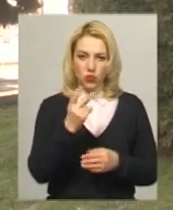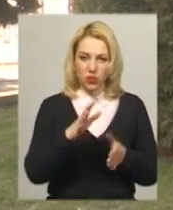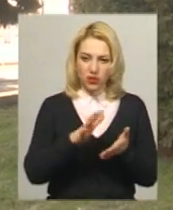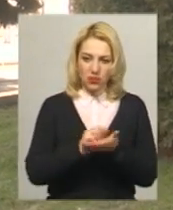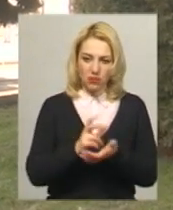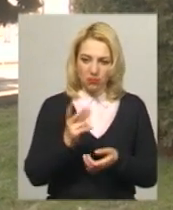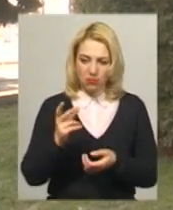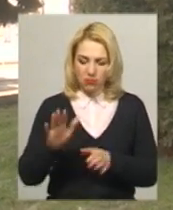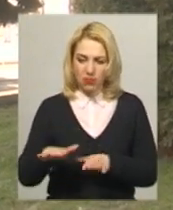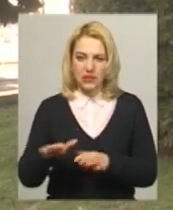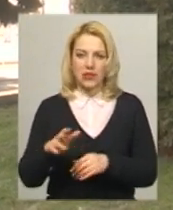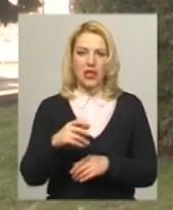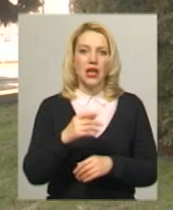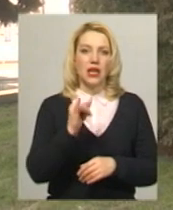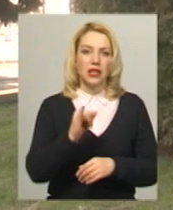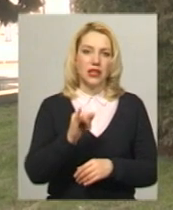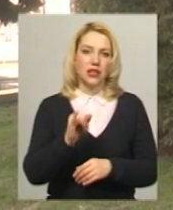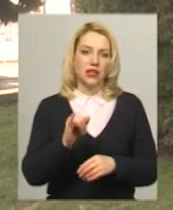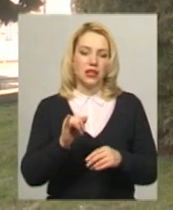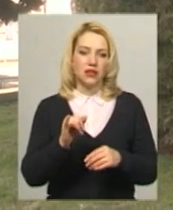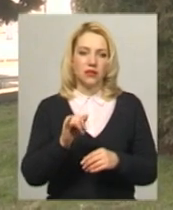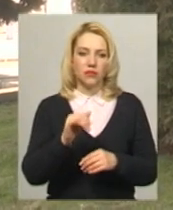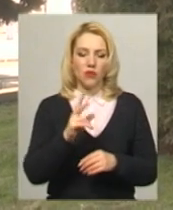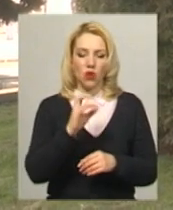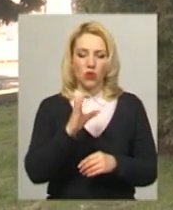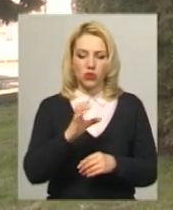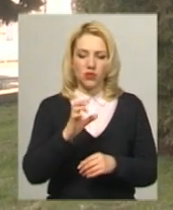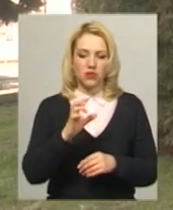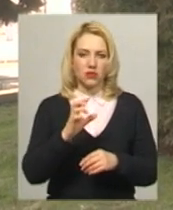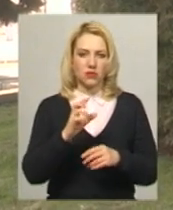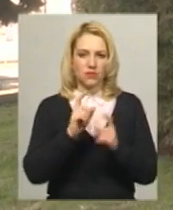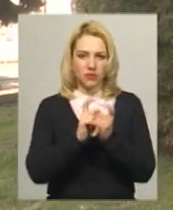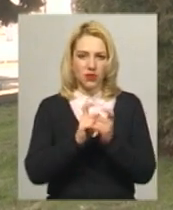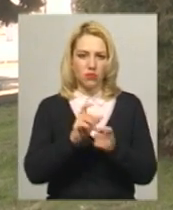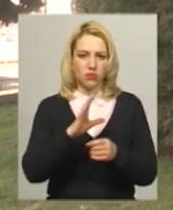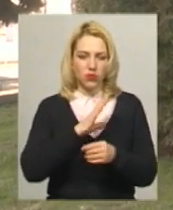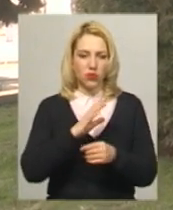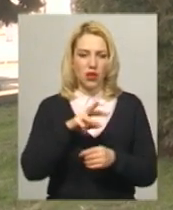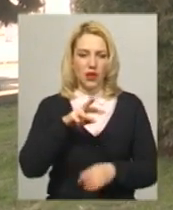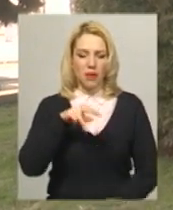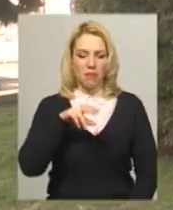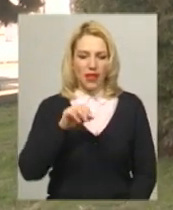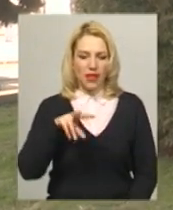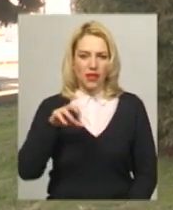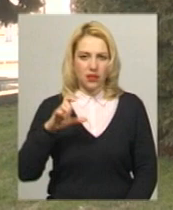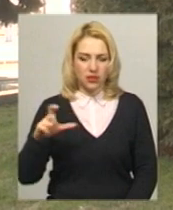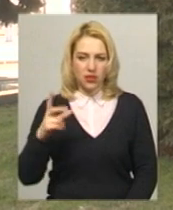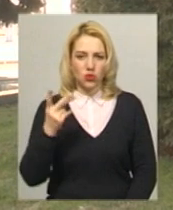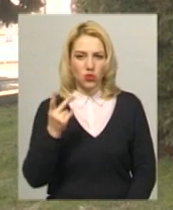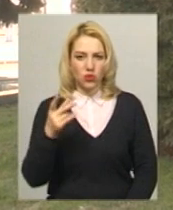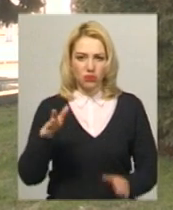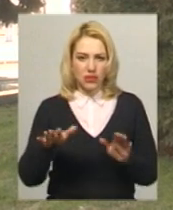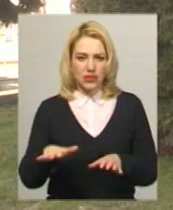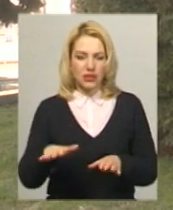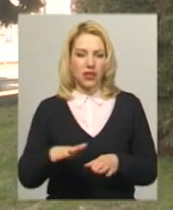розділі «Клосконтакт» – це боротьба. Чемпіоном став також Дмитро Пелик, здобув також дві нагороди. Друге місце